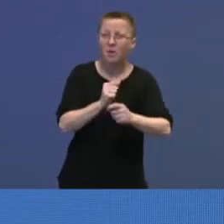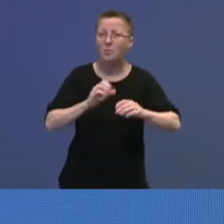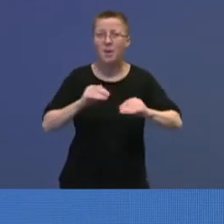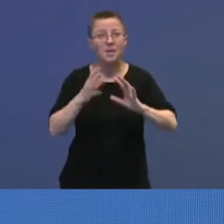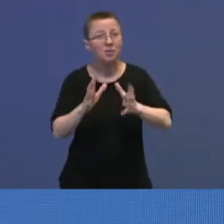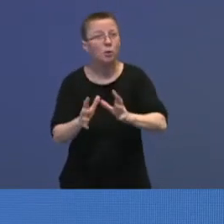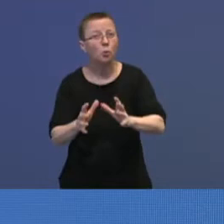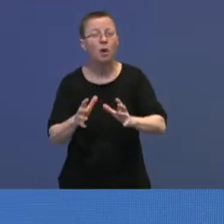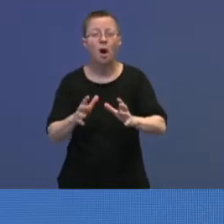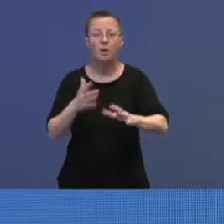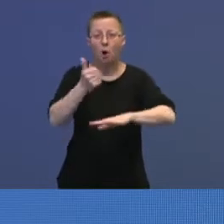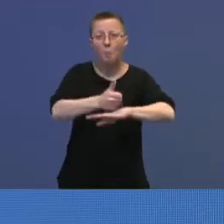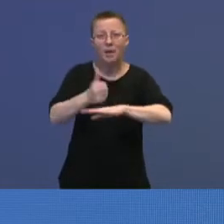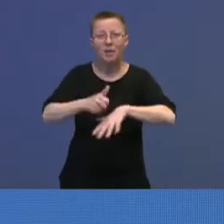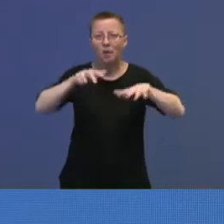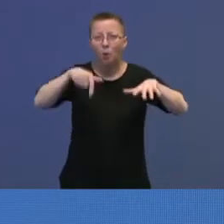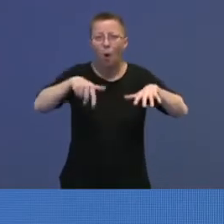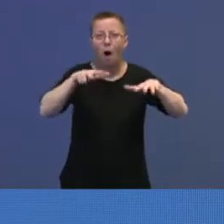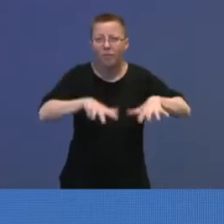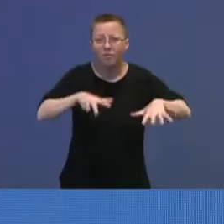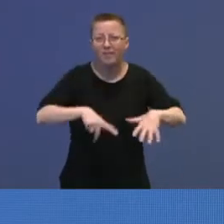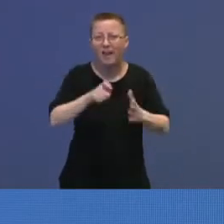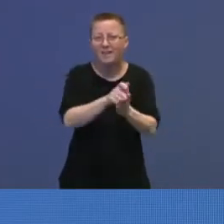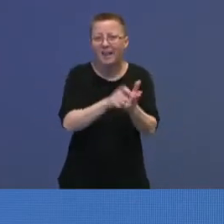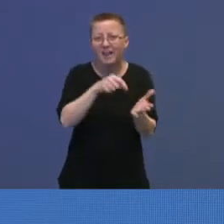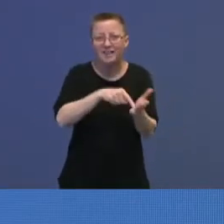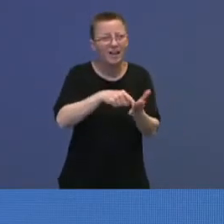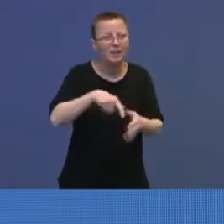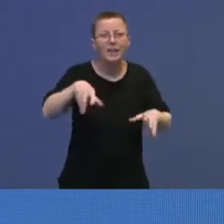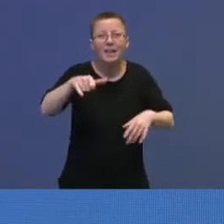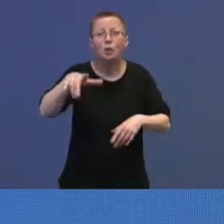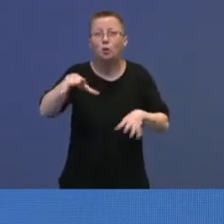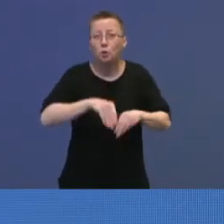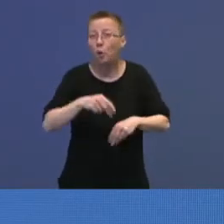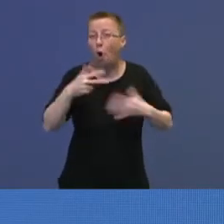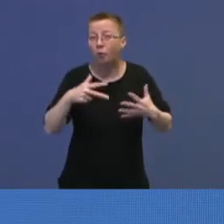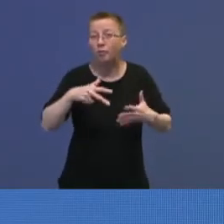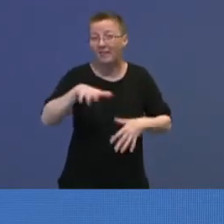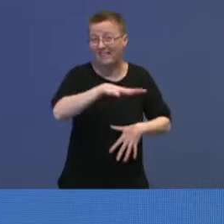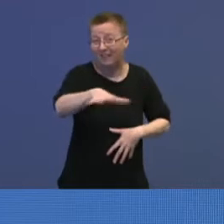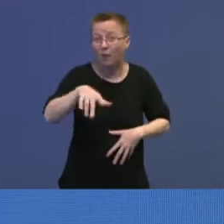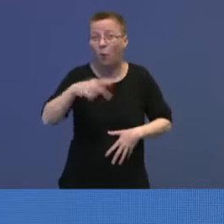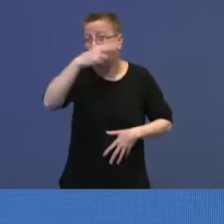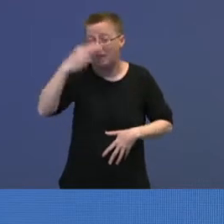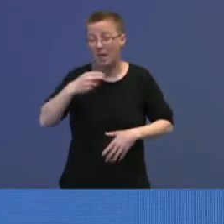Det har blitt opprettet 18 registreringssteder i 8 politidistrikt, og politiet jobber intensivt med å få opp kapasiteten